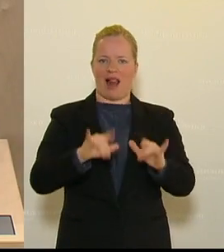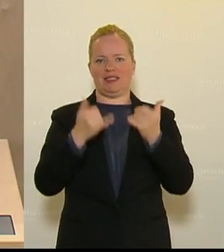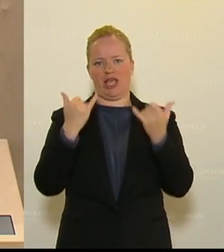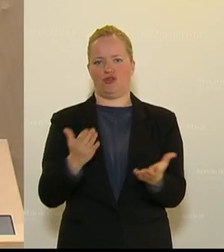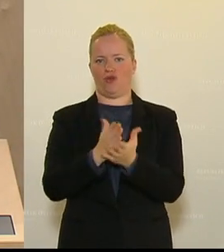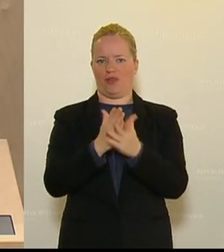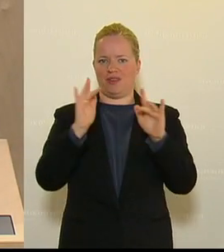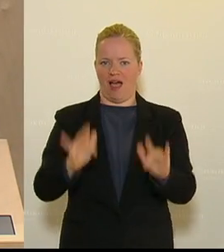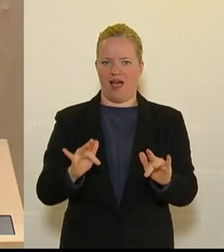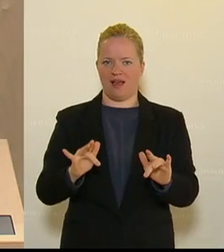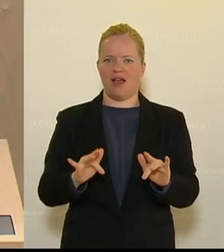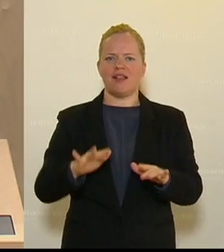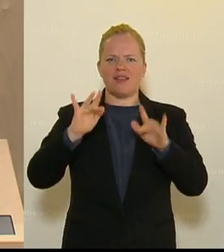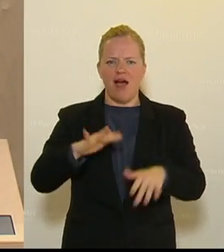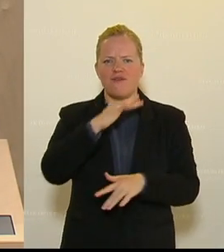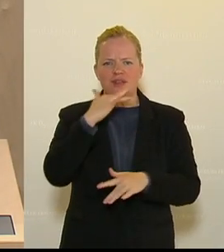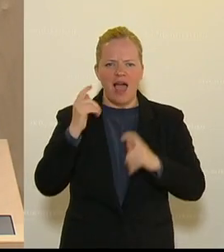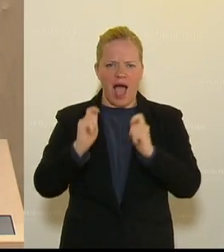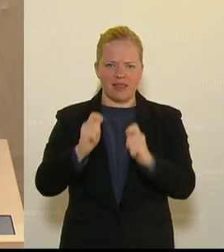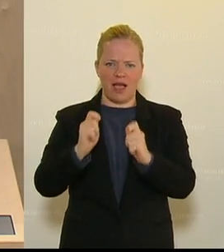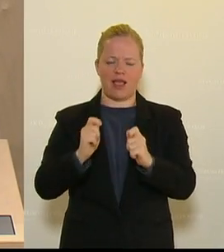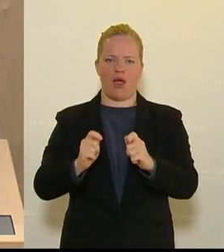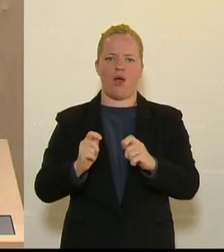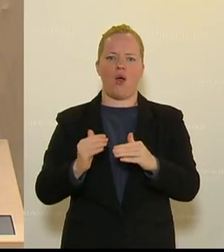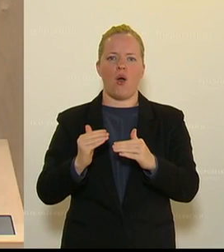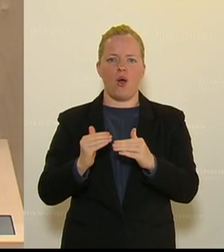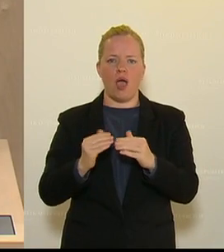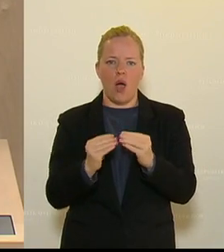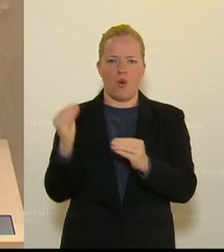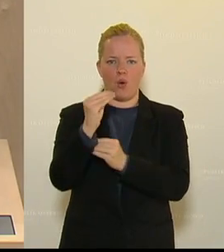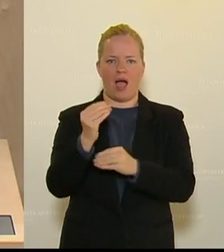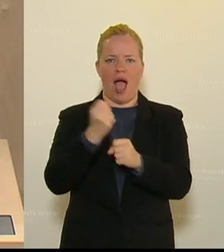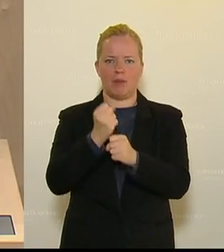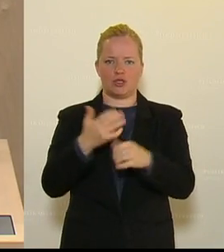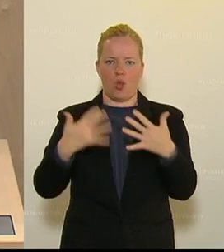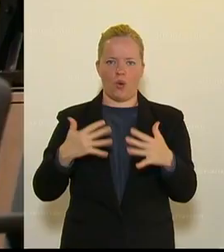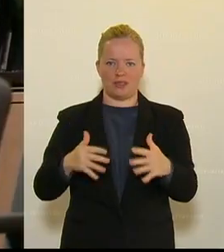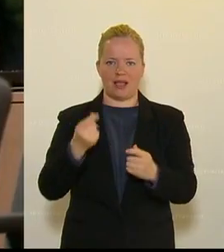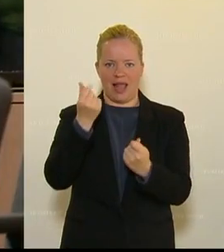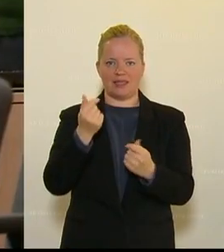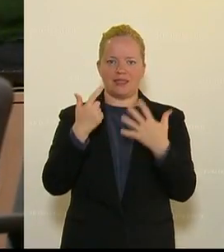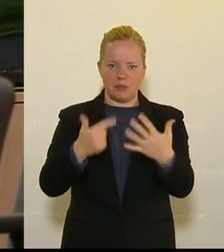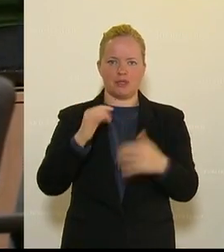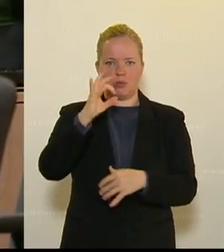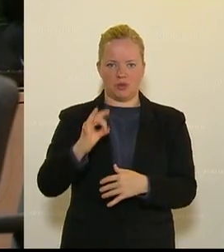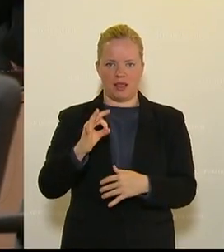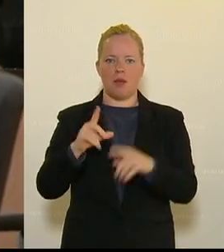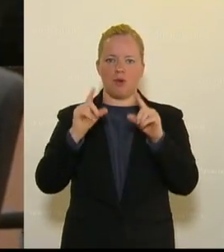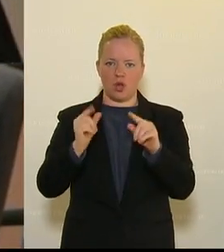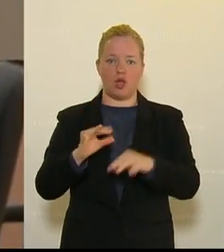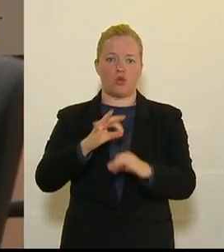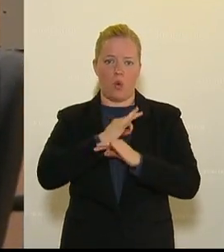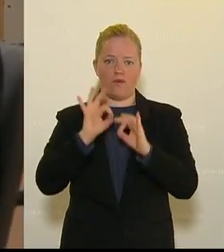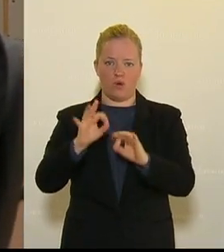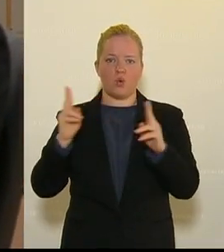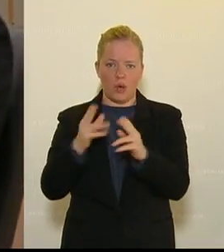zahlreichen Anträge auf Erhöhung des Arbeitslosengeldes auf 70 Prozent sind nicht nur der Tod für die Kurzarbeit, sondern